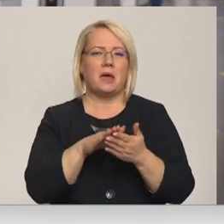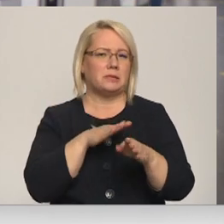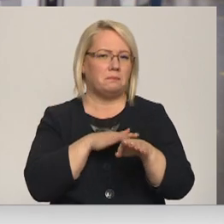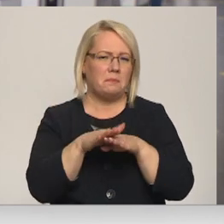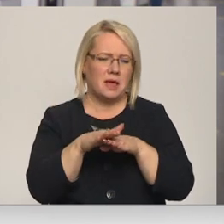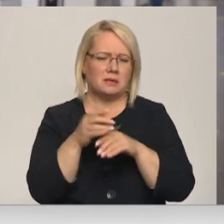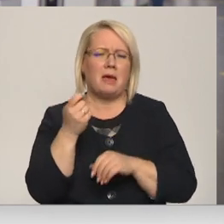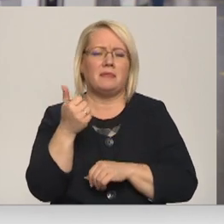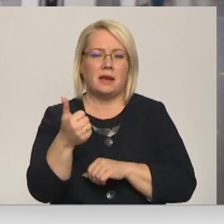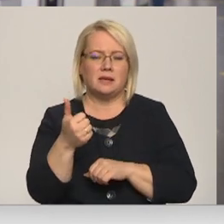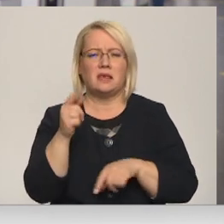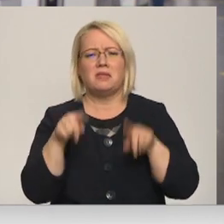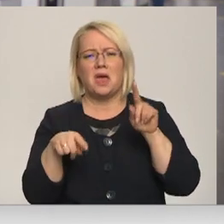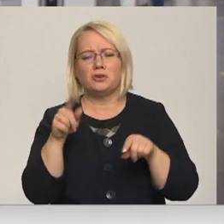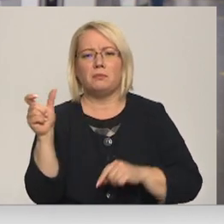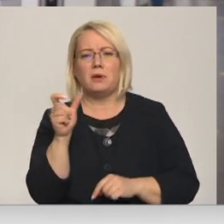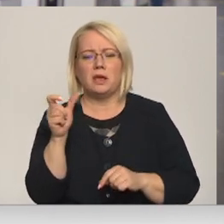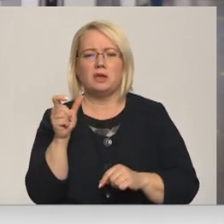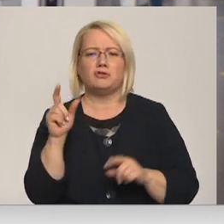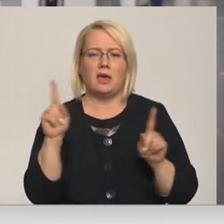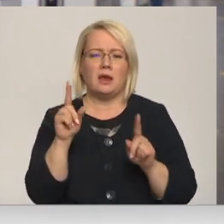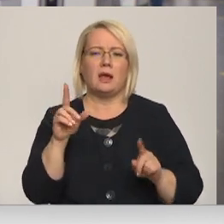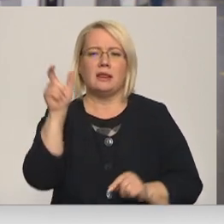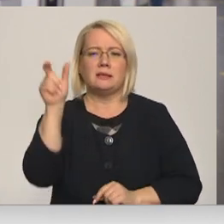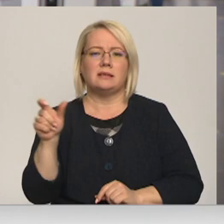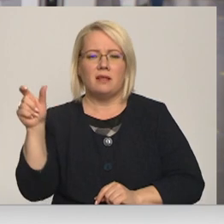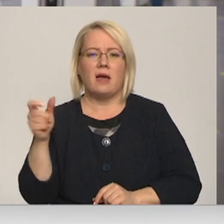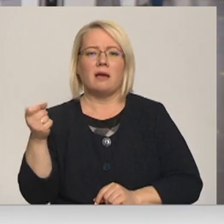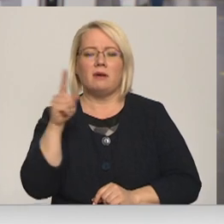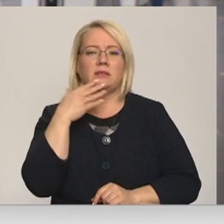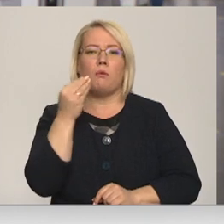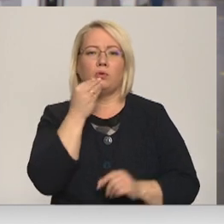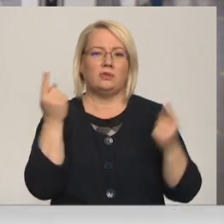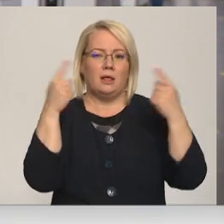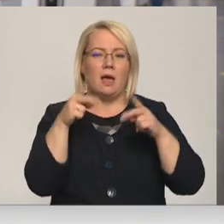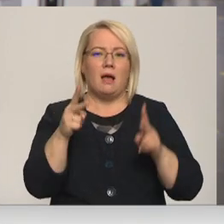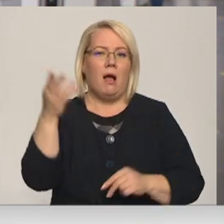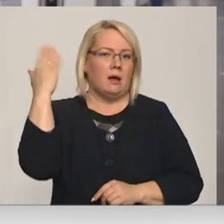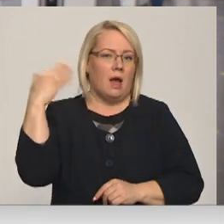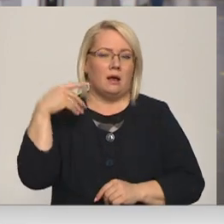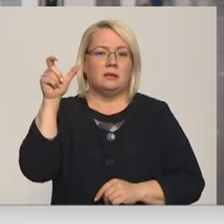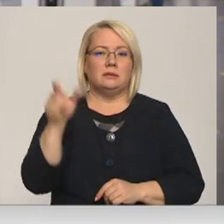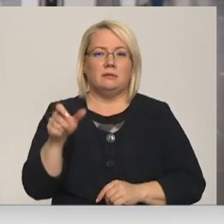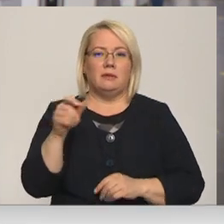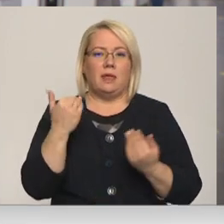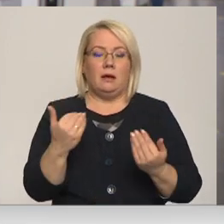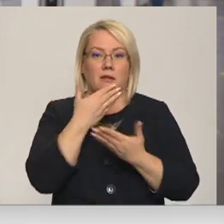atstevišiem momentiem, ka varbūt tādi kā šobrīd, kad ir cilvēki vairs nav pusdienlaikas kā kādreiz. Viņi vienkārši nav.